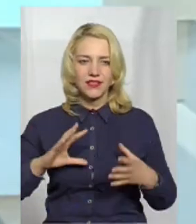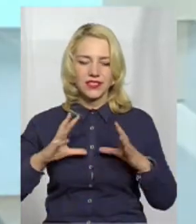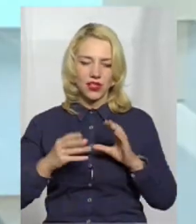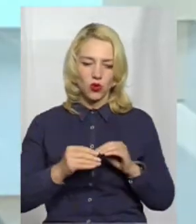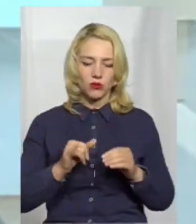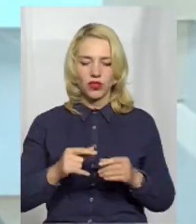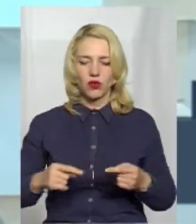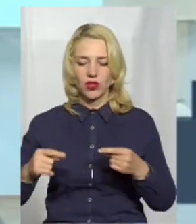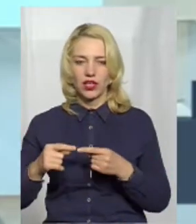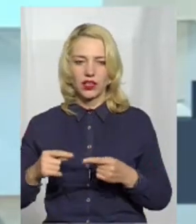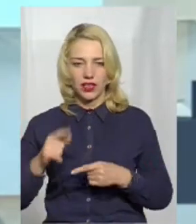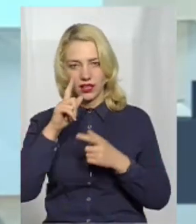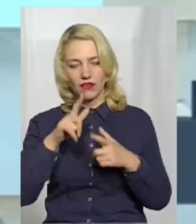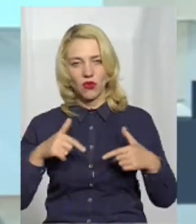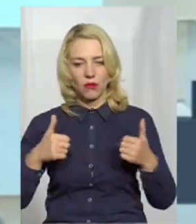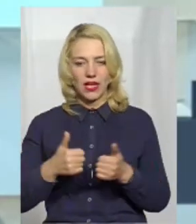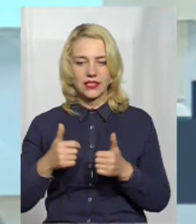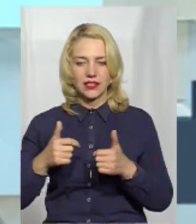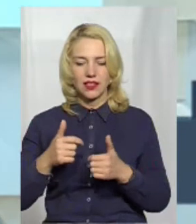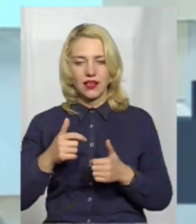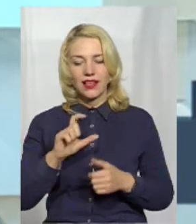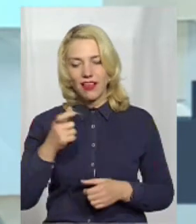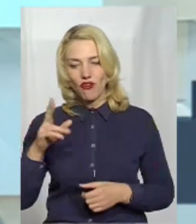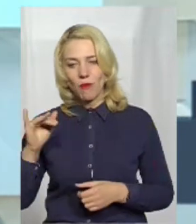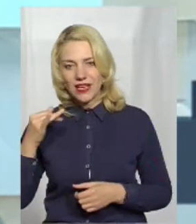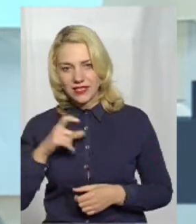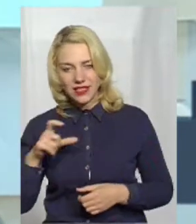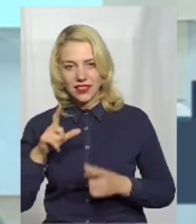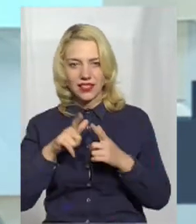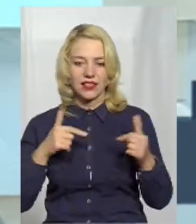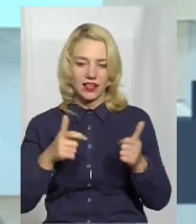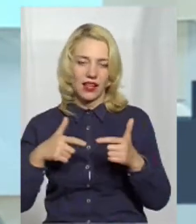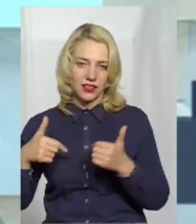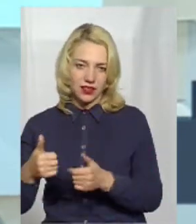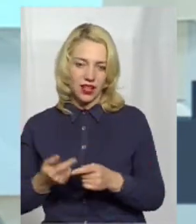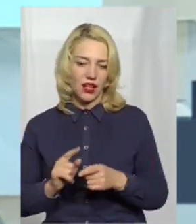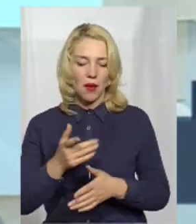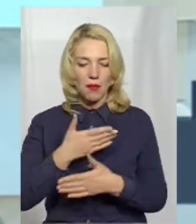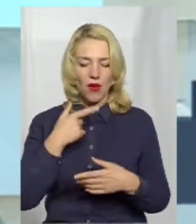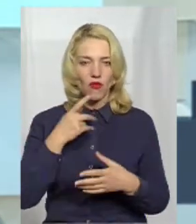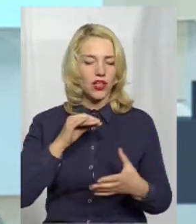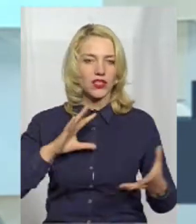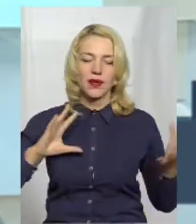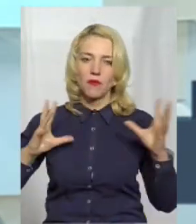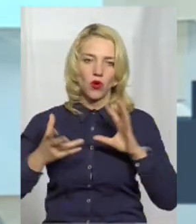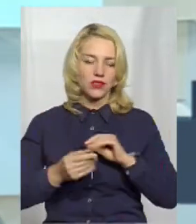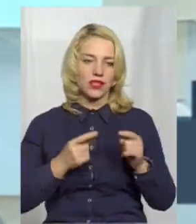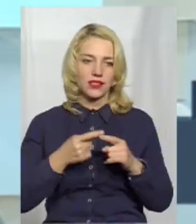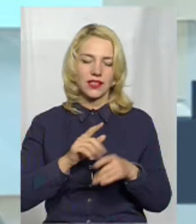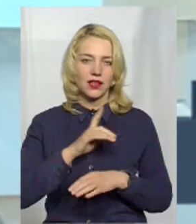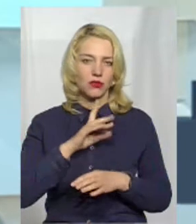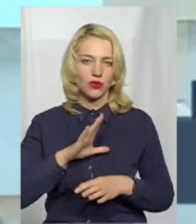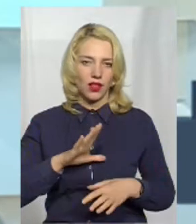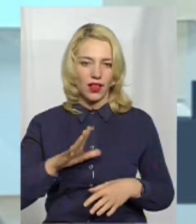конкретних європейських країн. Але говорили ми, ну не просто, да, розмова йшла не загальна, це не була лекція,